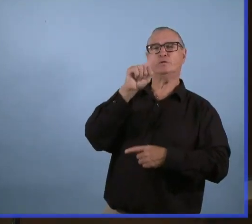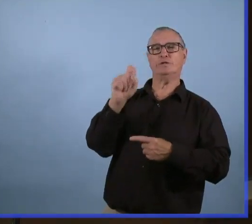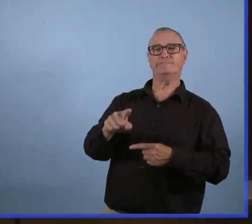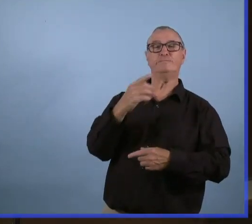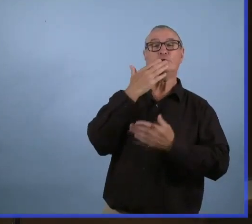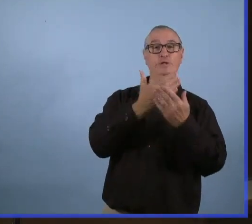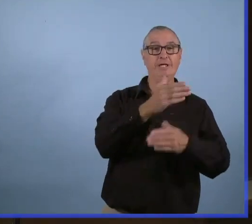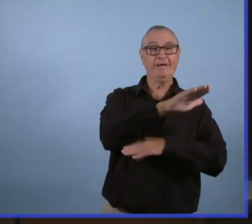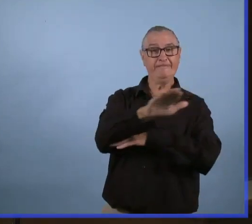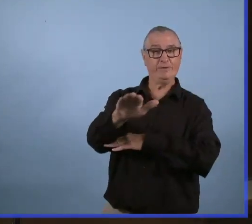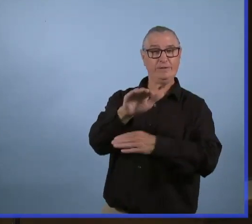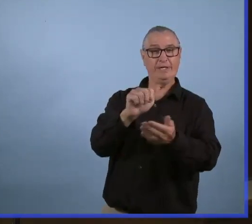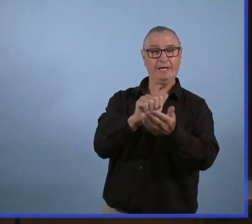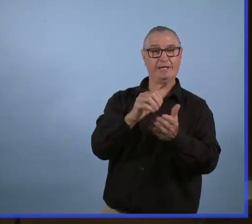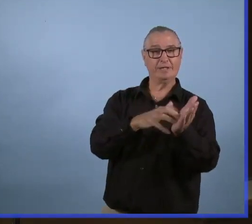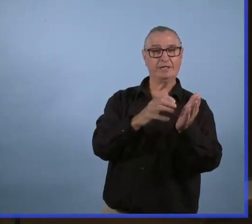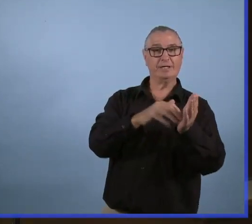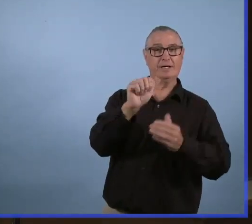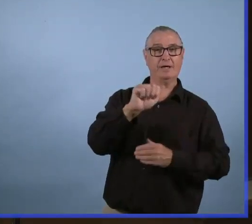Bonjour.